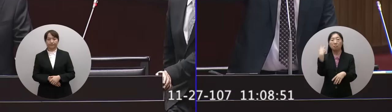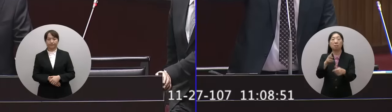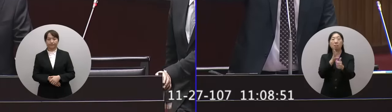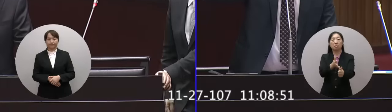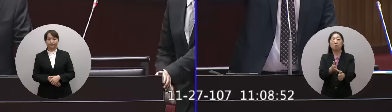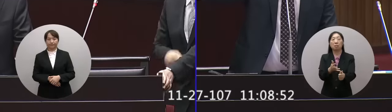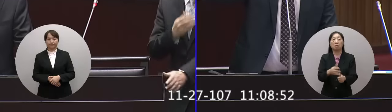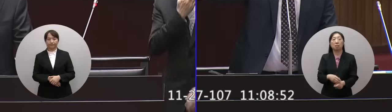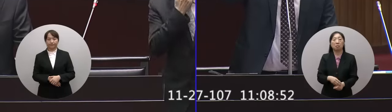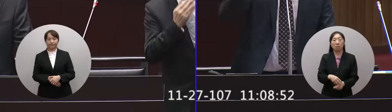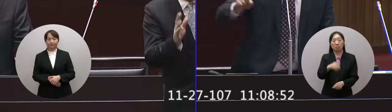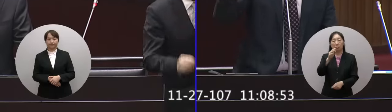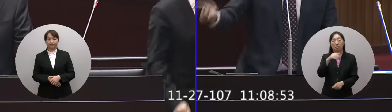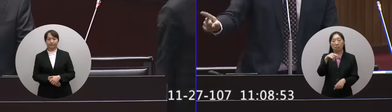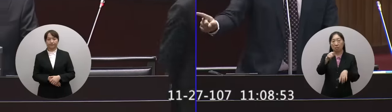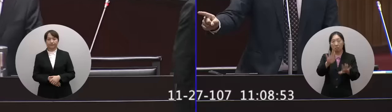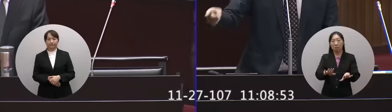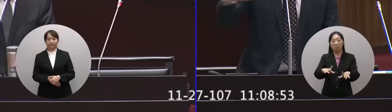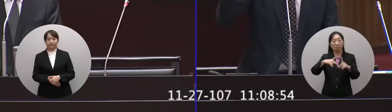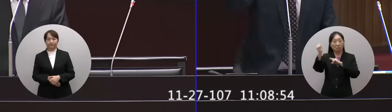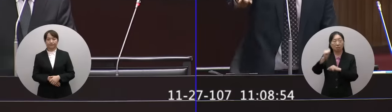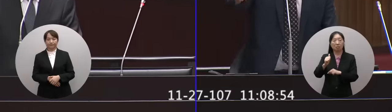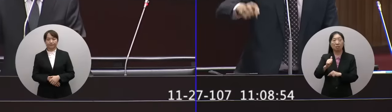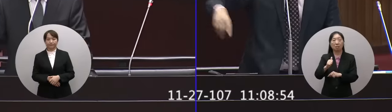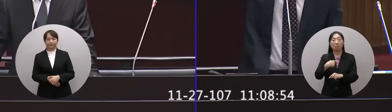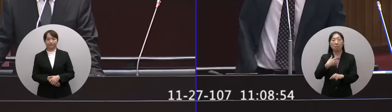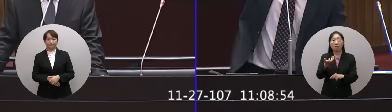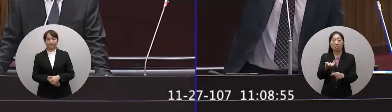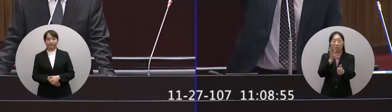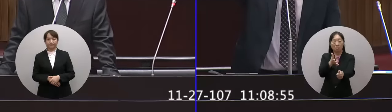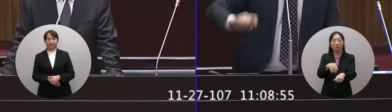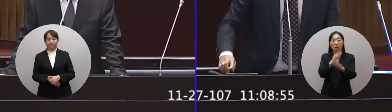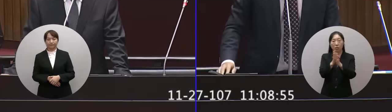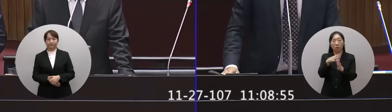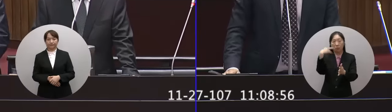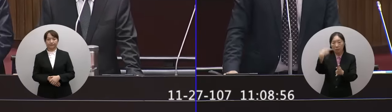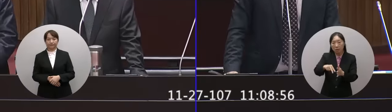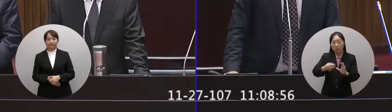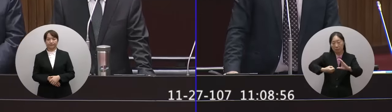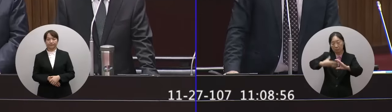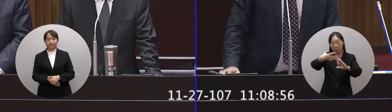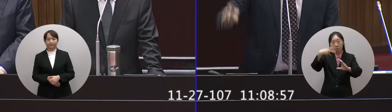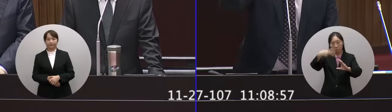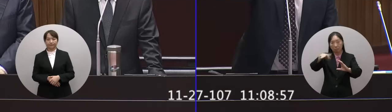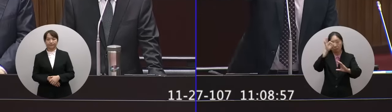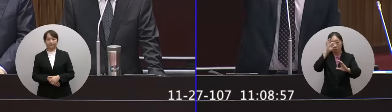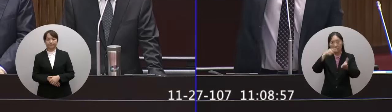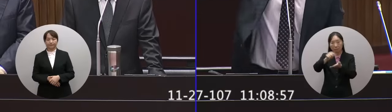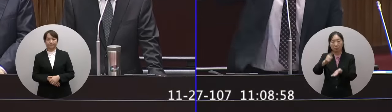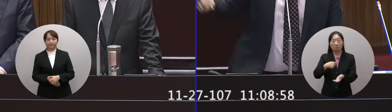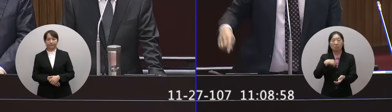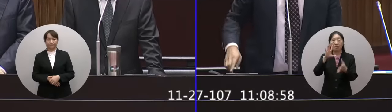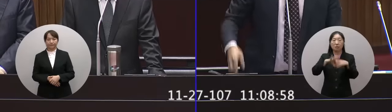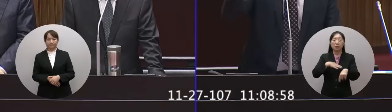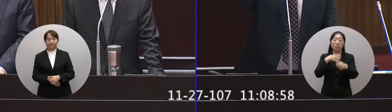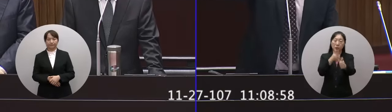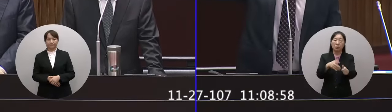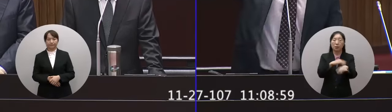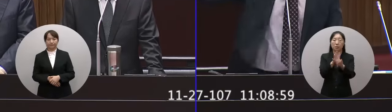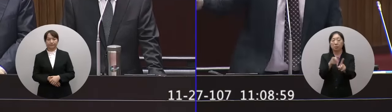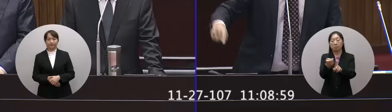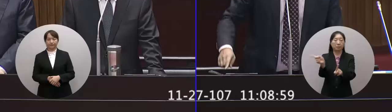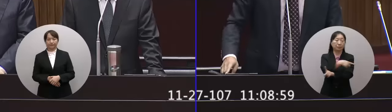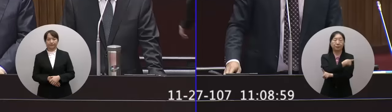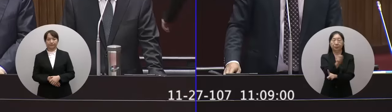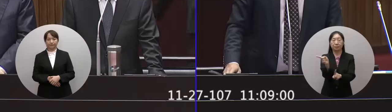你任何問題你今天回去把我問你問題的諮詢再重新看一次我問A你答B我問